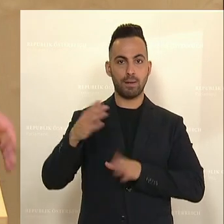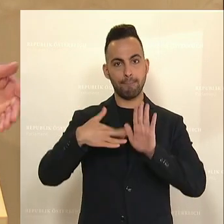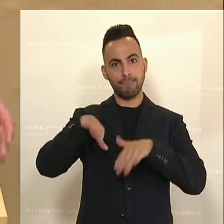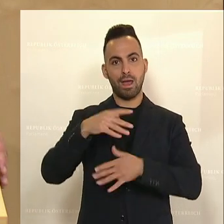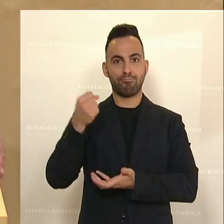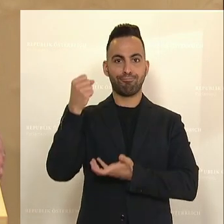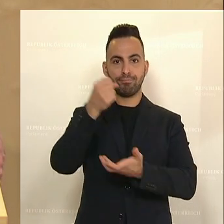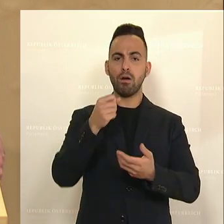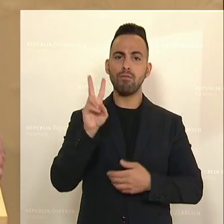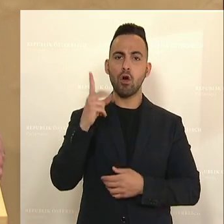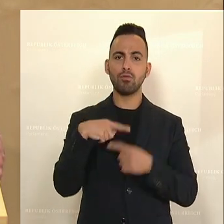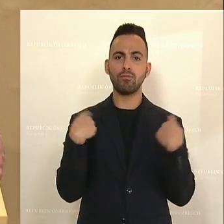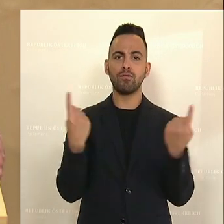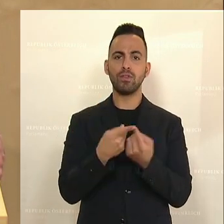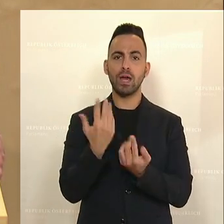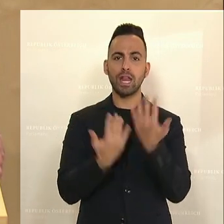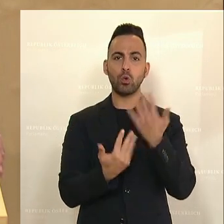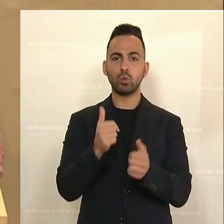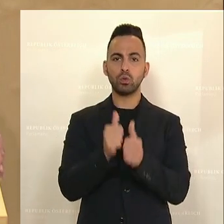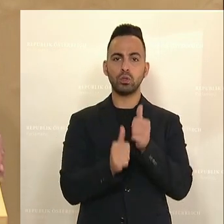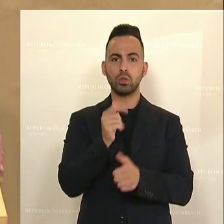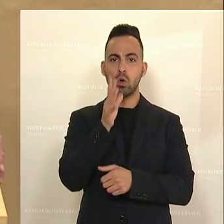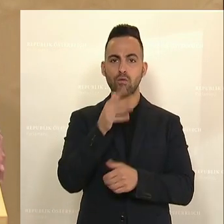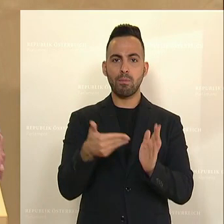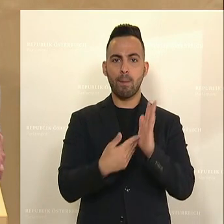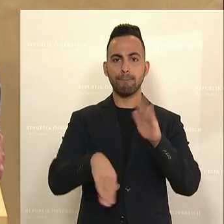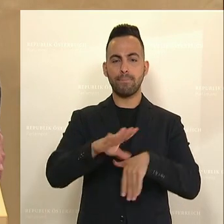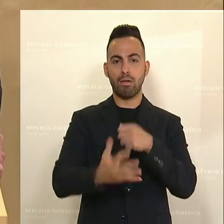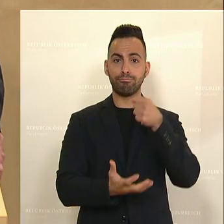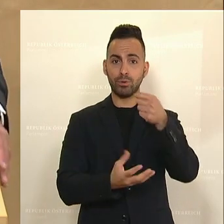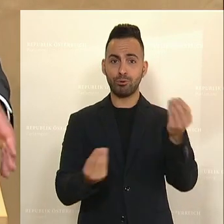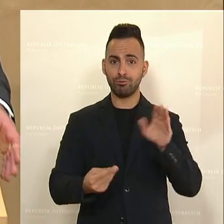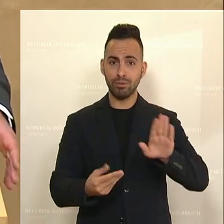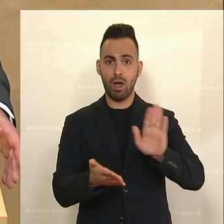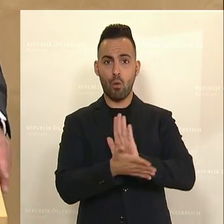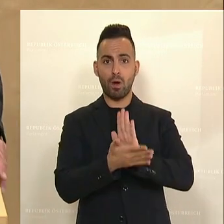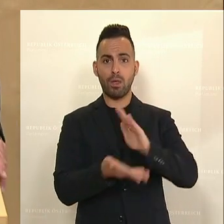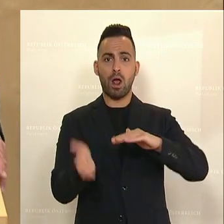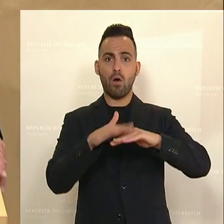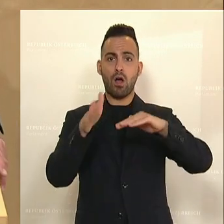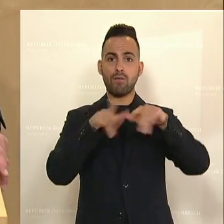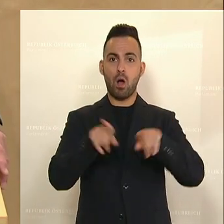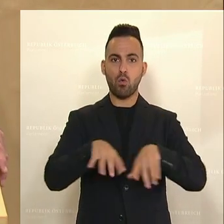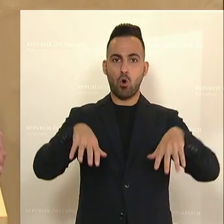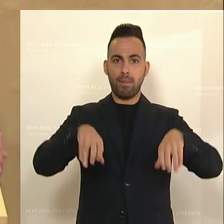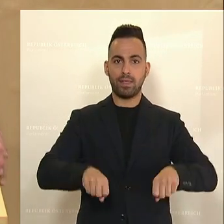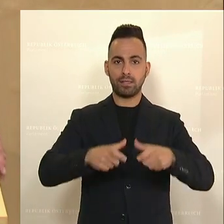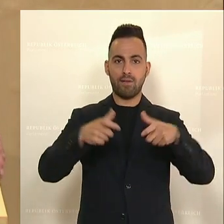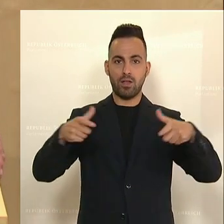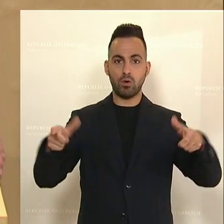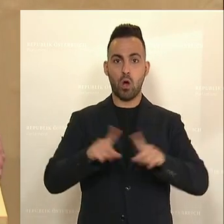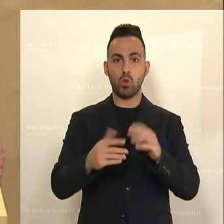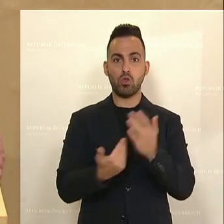Wieso brauchen wir mehr Budget im Rechnungshof? Es gibt zusätzliche Aufgaben. Es geht um die Erweiterung der Kompetenzen, es geht um neue